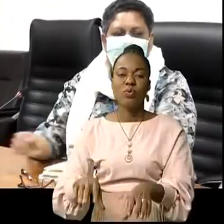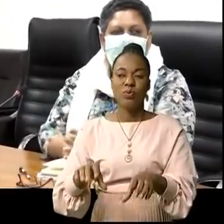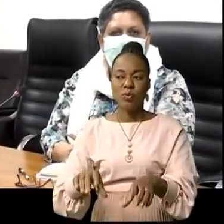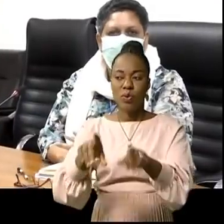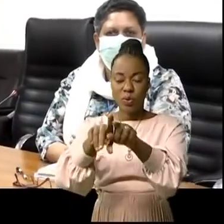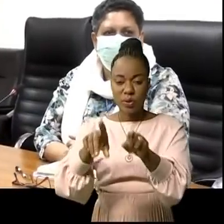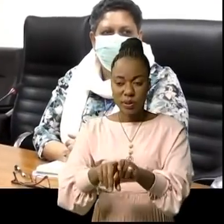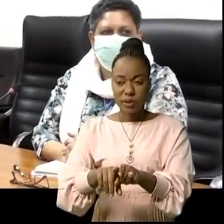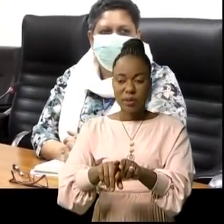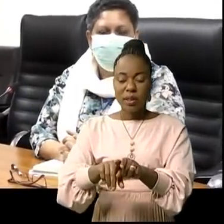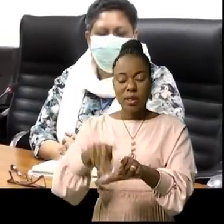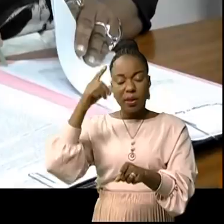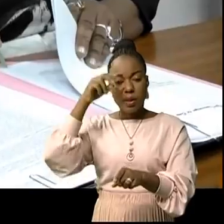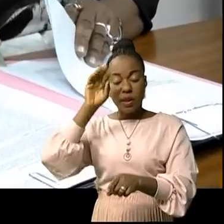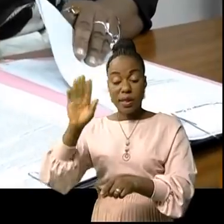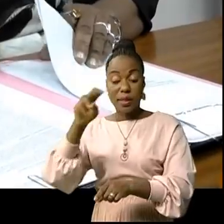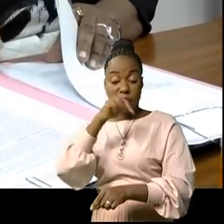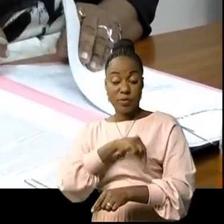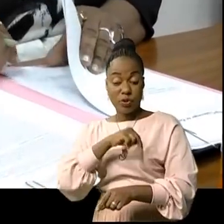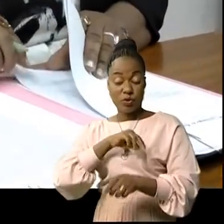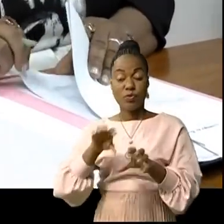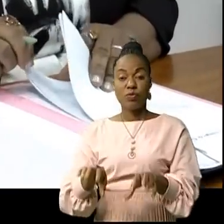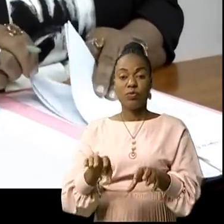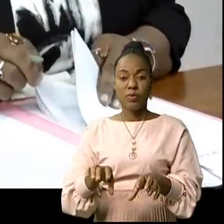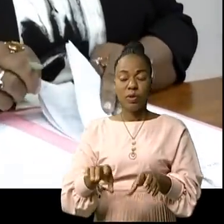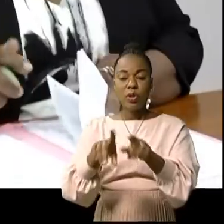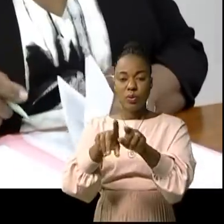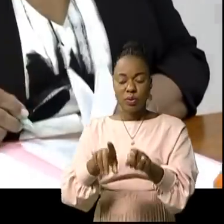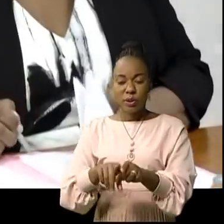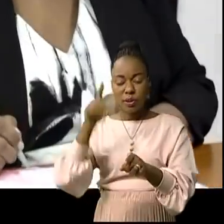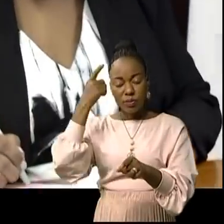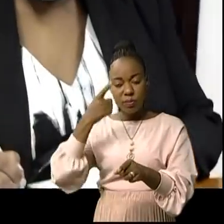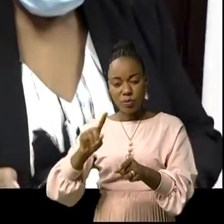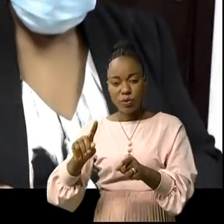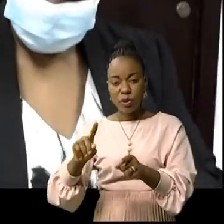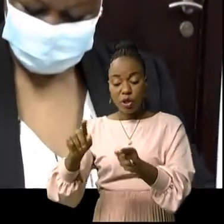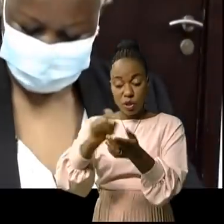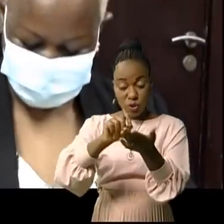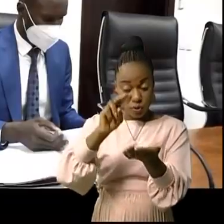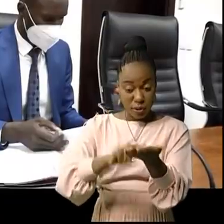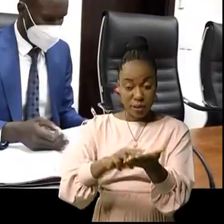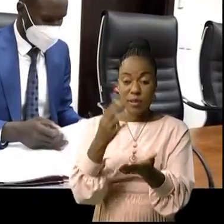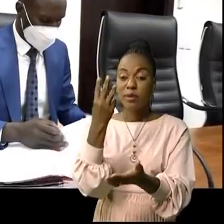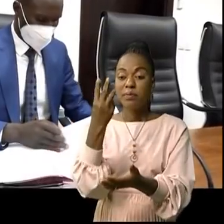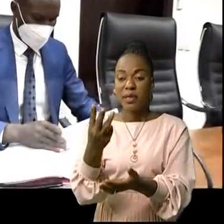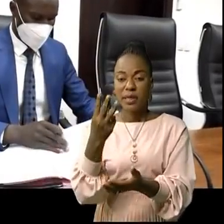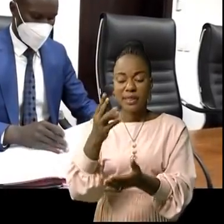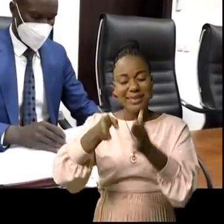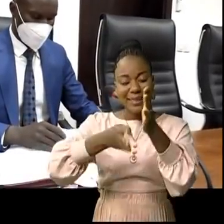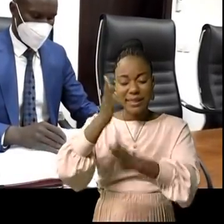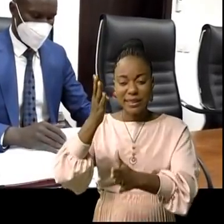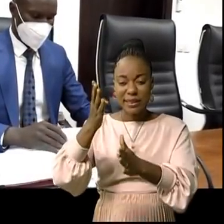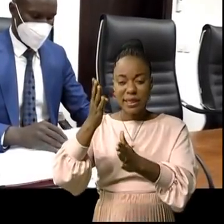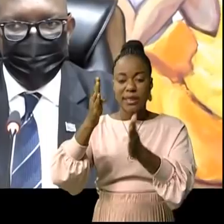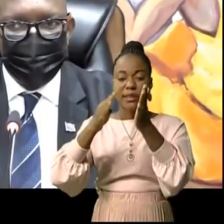départs échalonnés de cette mission des Nations unies pour la stabilisation du Congo a été signée le mercredi 15 septembre 2021